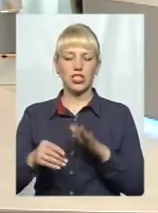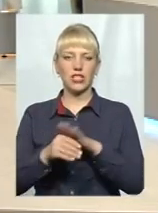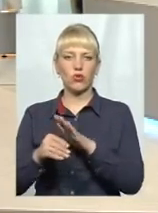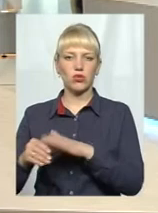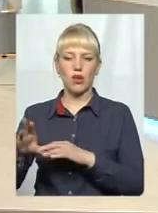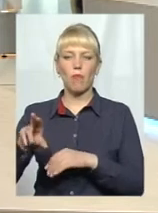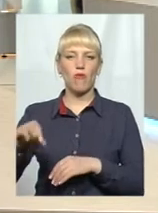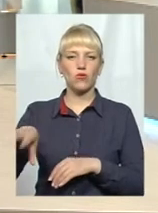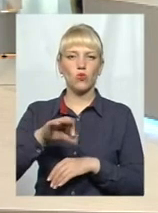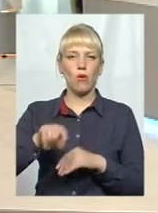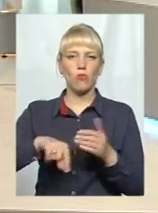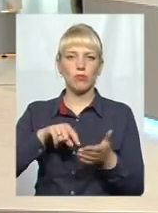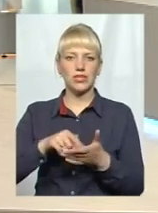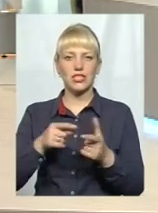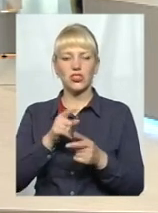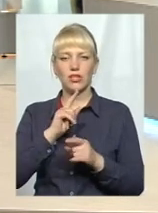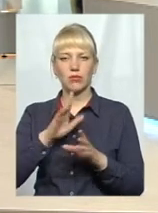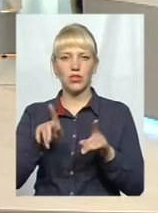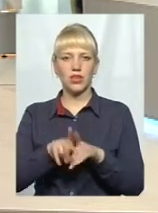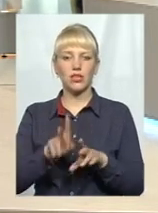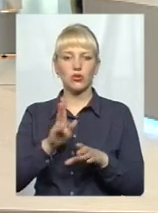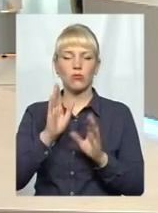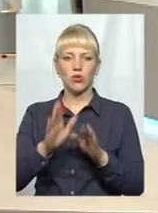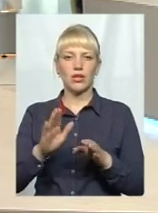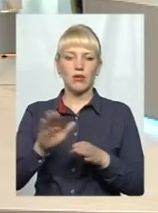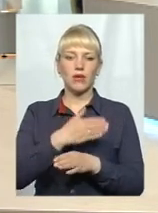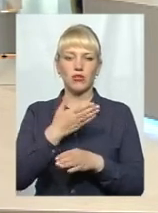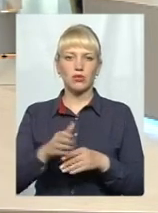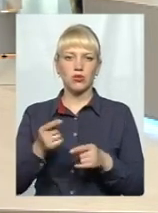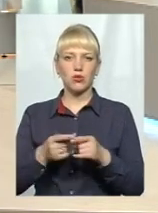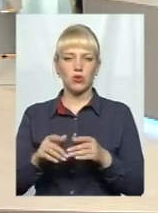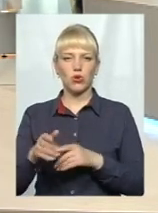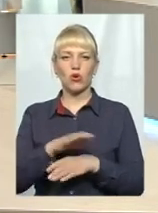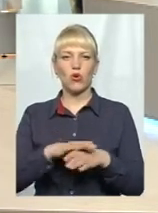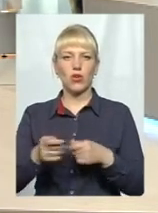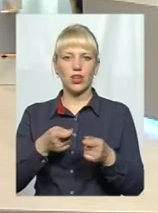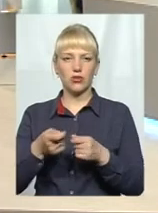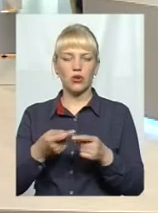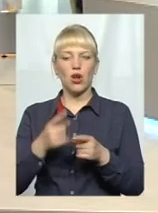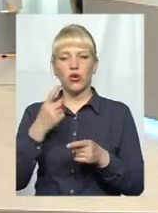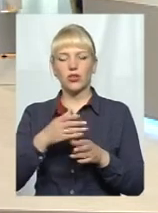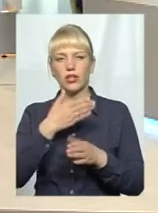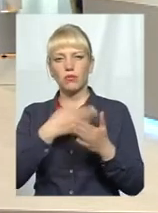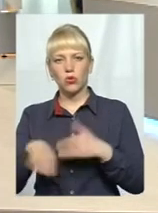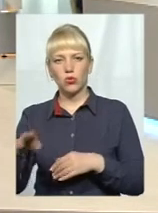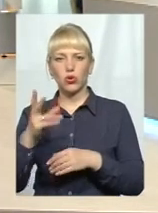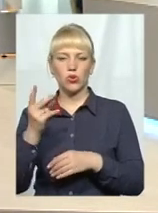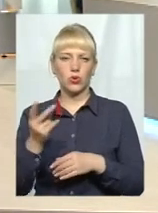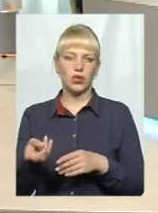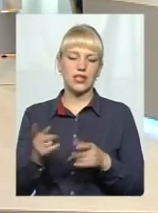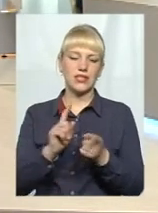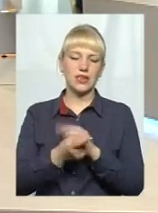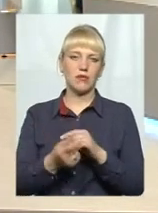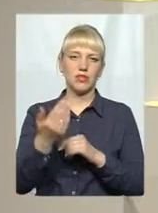чи не станеться так, що відбудеться певний перерозподіл цього ринку? Одні підуть, інші замість них прийдуть, тому що